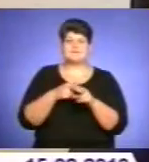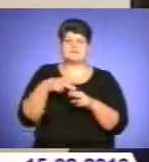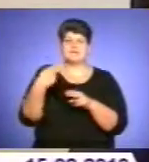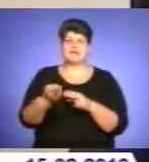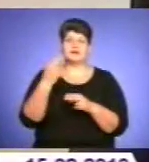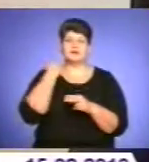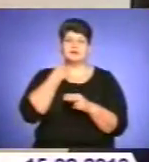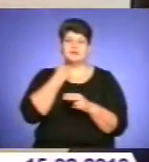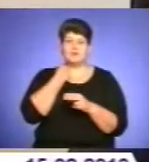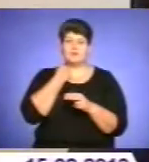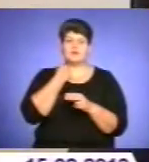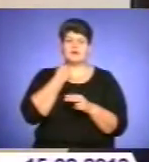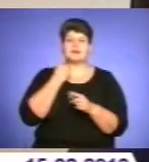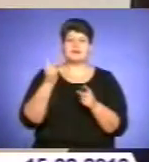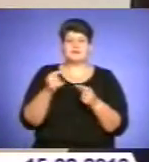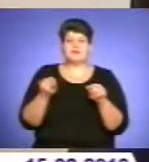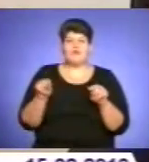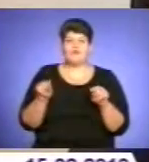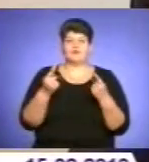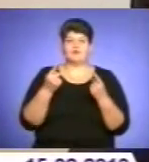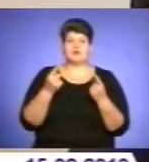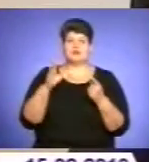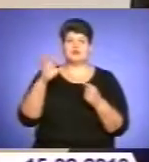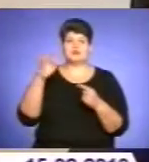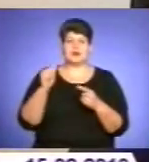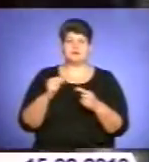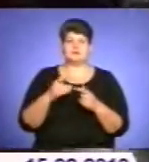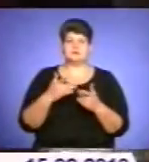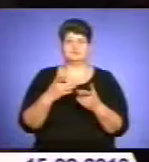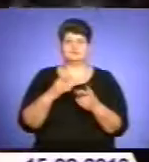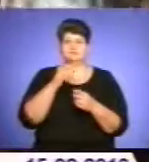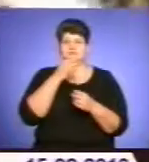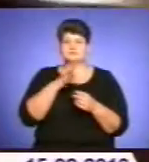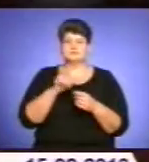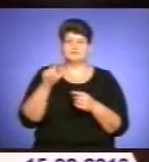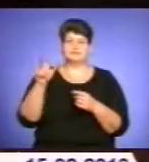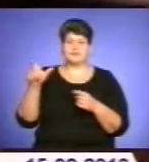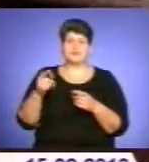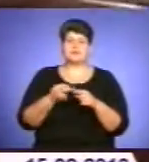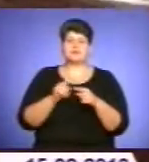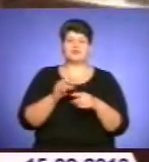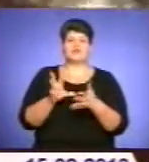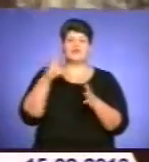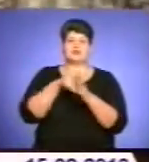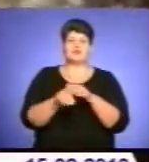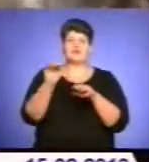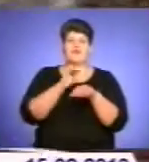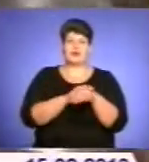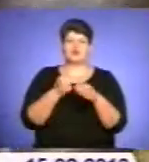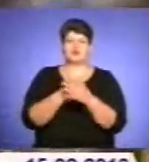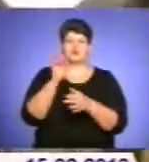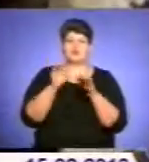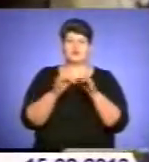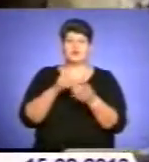І, відповідно, створювало соціальну напругу місті Тернополі. Даний факт було внесено до єдиного реєстру досудових розслідувань.